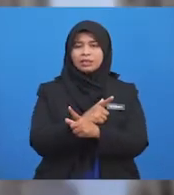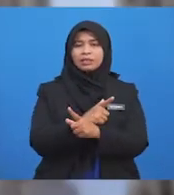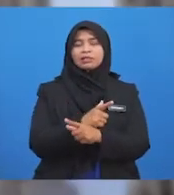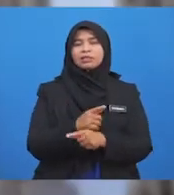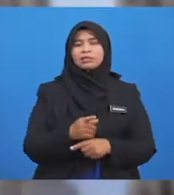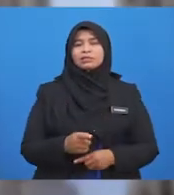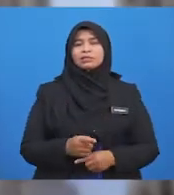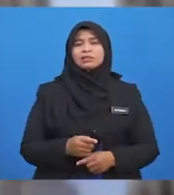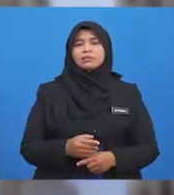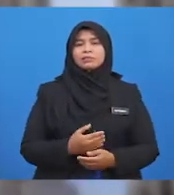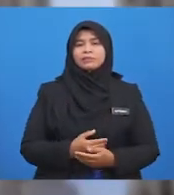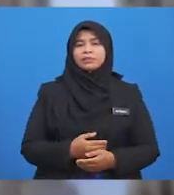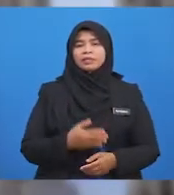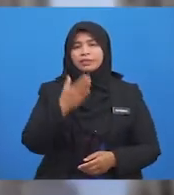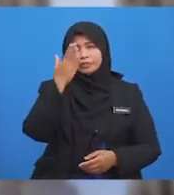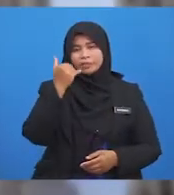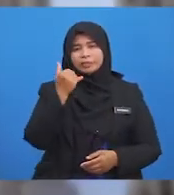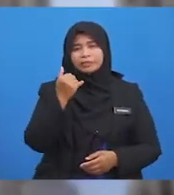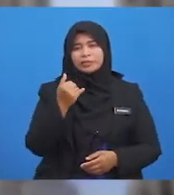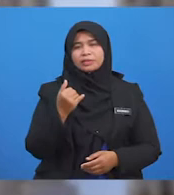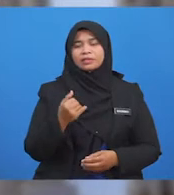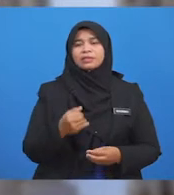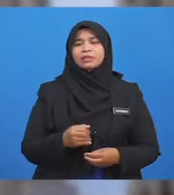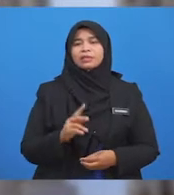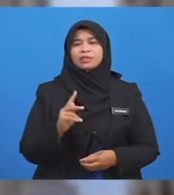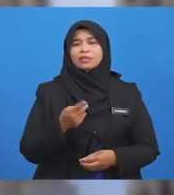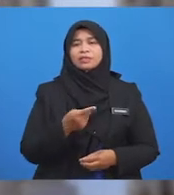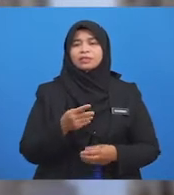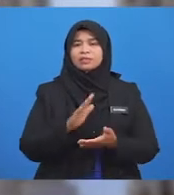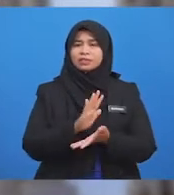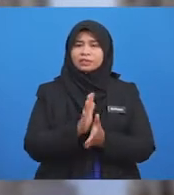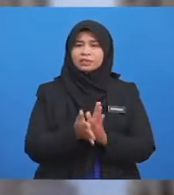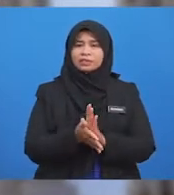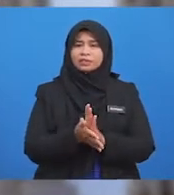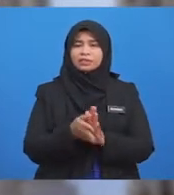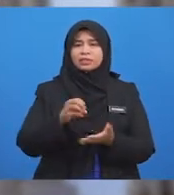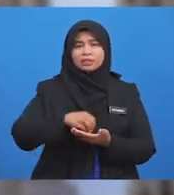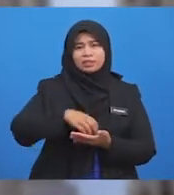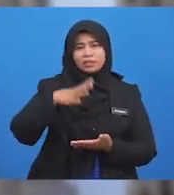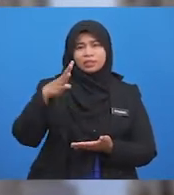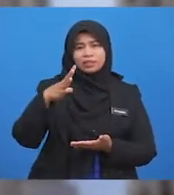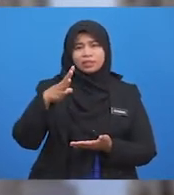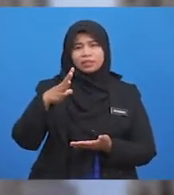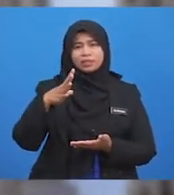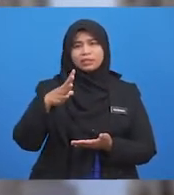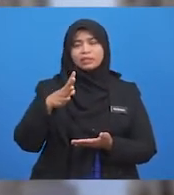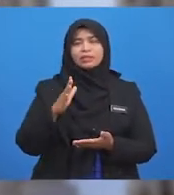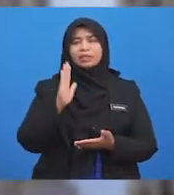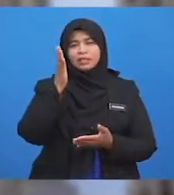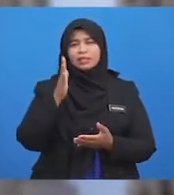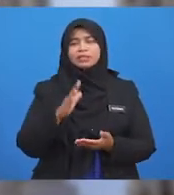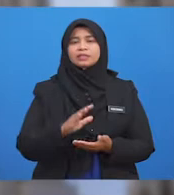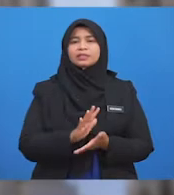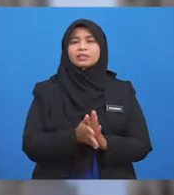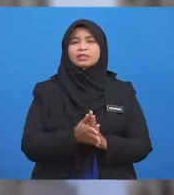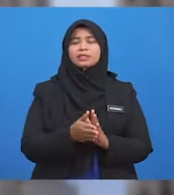Sama Sekali Murid-murid Kenapa Apabila Kita Menjadi Kaya Ia Menjadi Platform